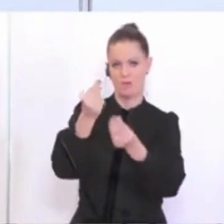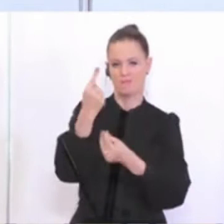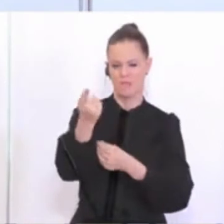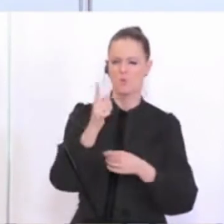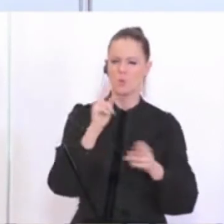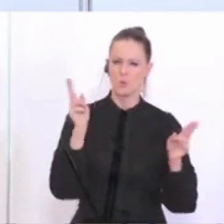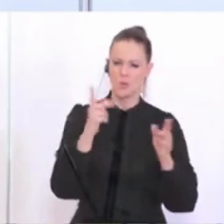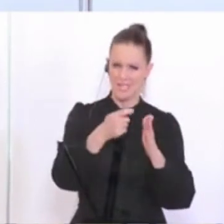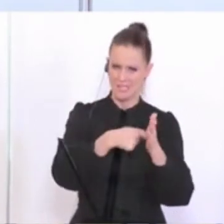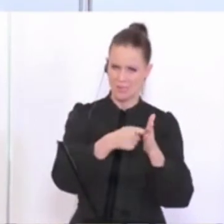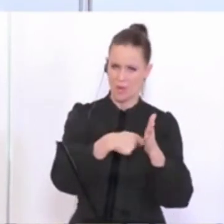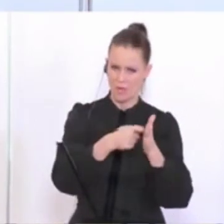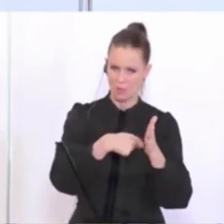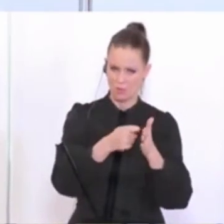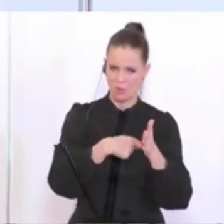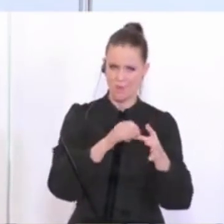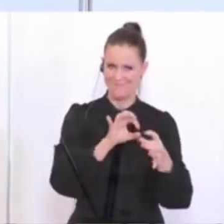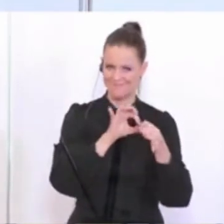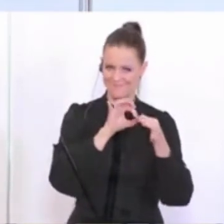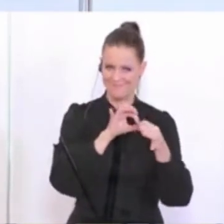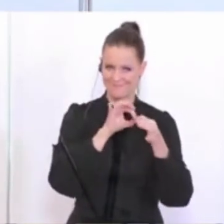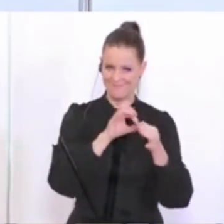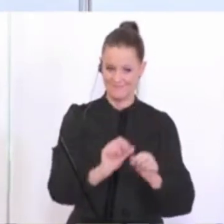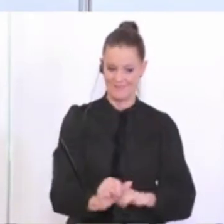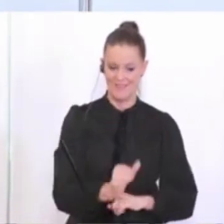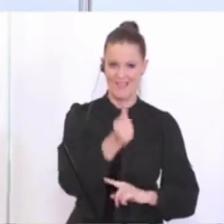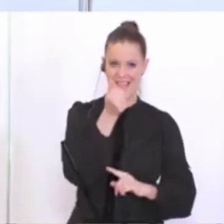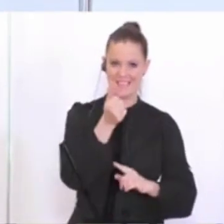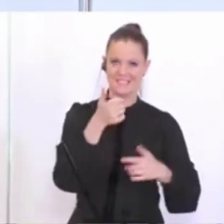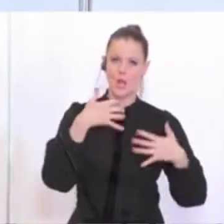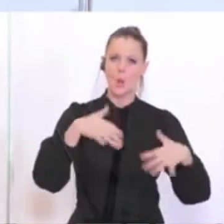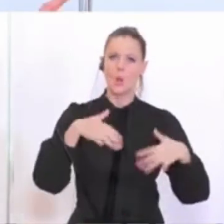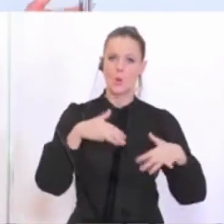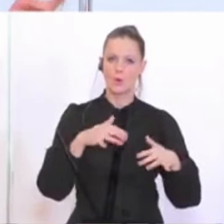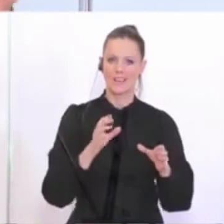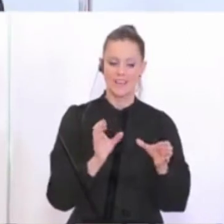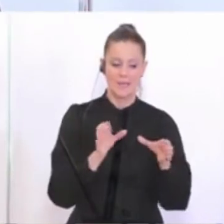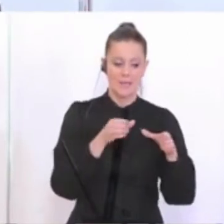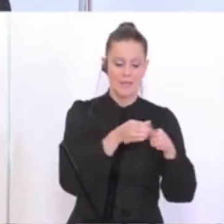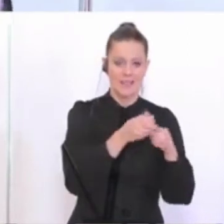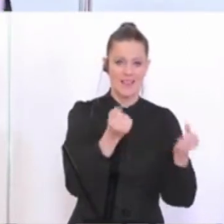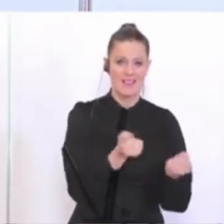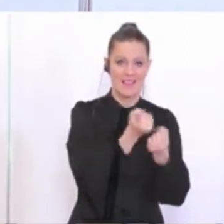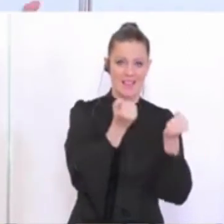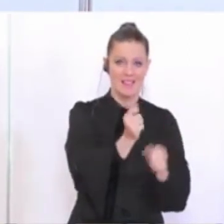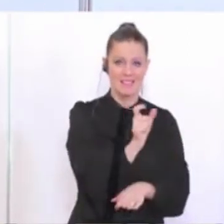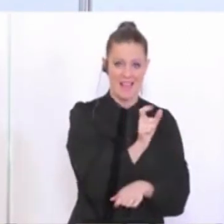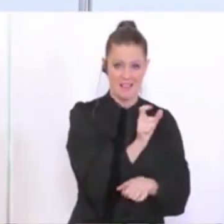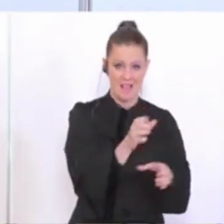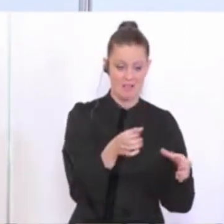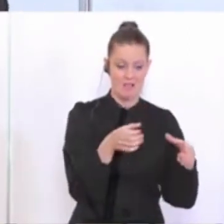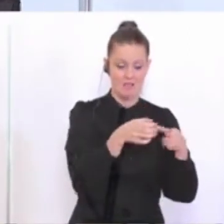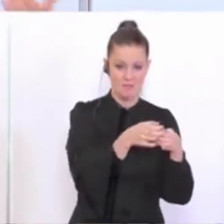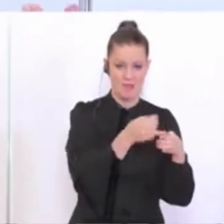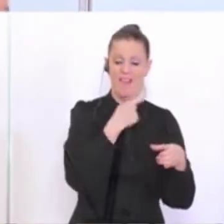Korrektur eben zu diesen ersten Lockerungen, die Kleingruppentrainingseinheiten würden, wenn es nach uns